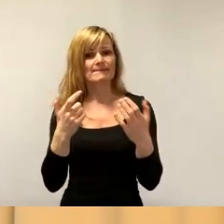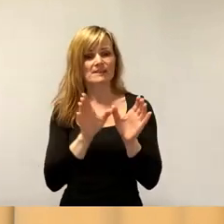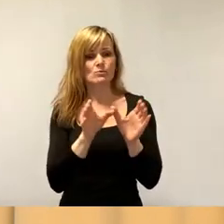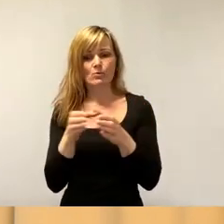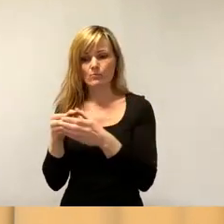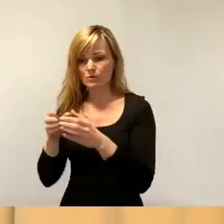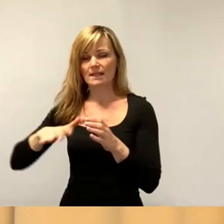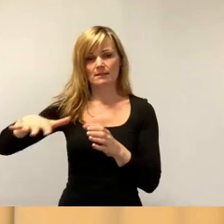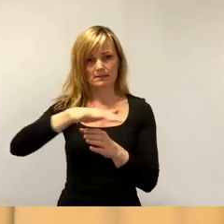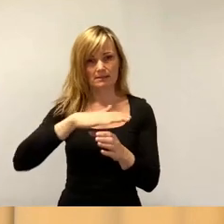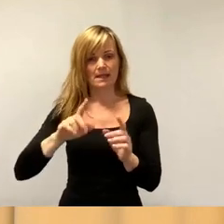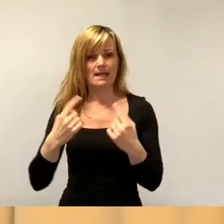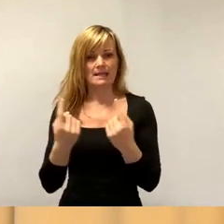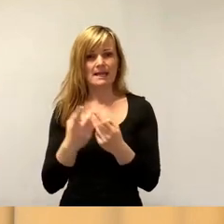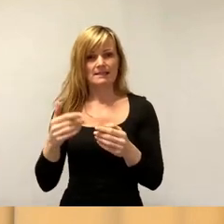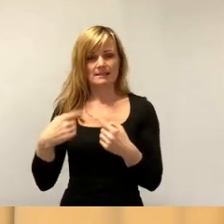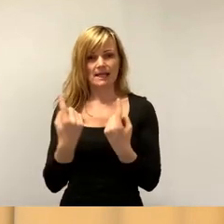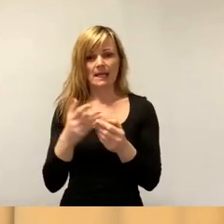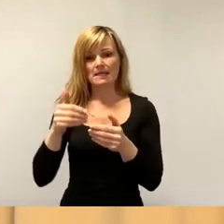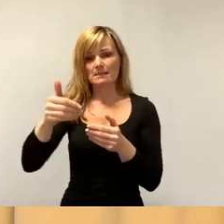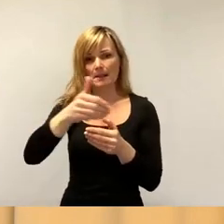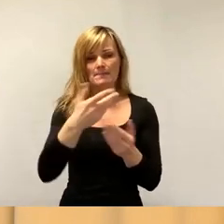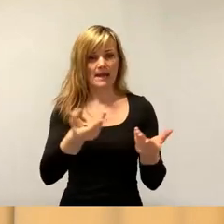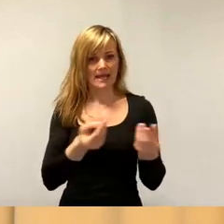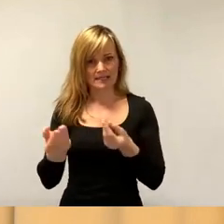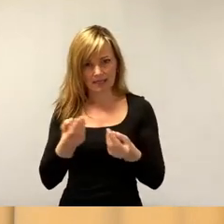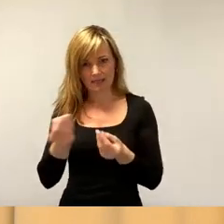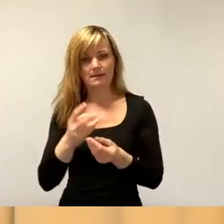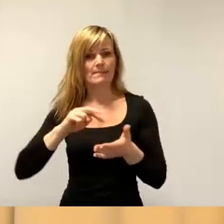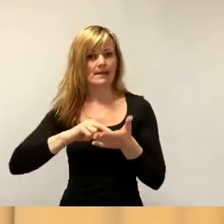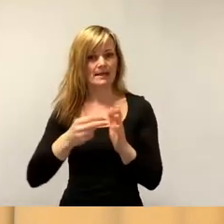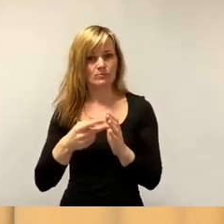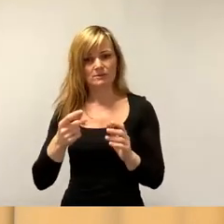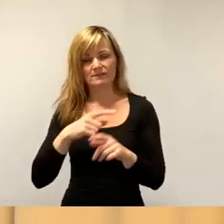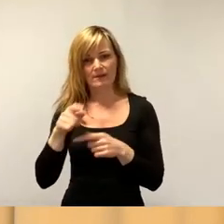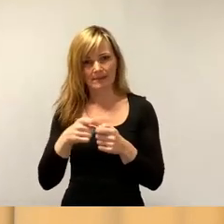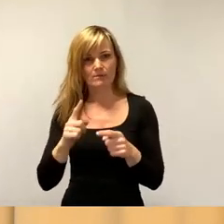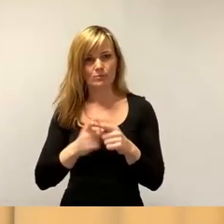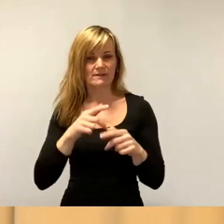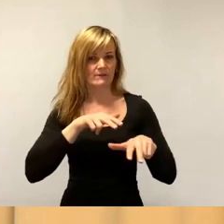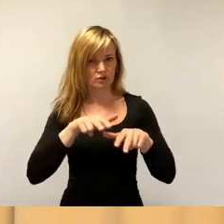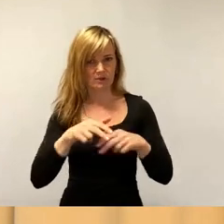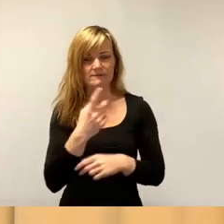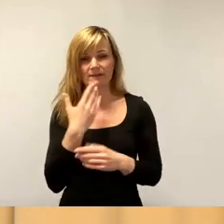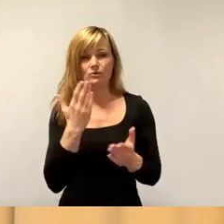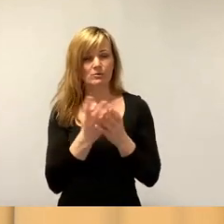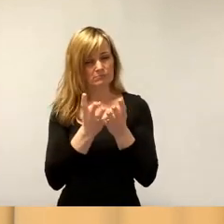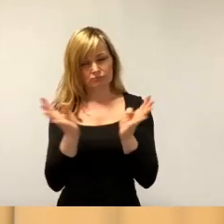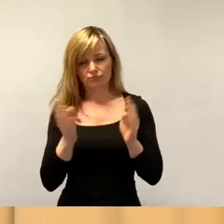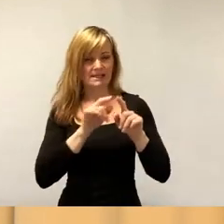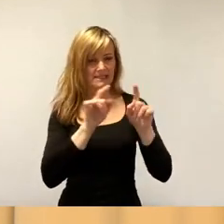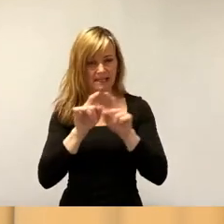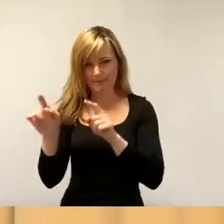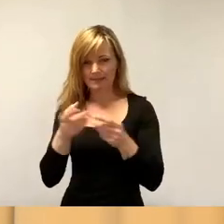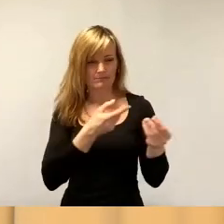Landkreisen eingeladen hat, mit Planungsverbänden sowie die Wirtschaft. Also wir sind an vielen Themen dran. Wir